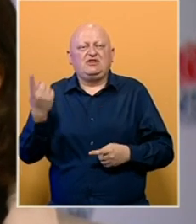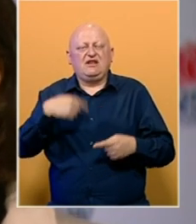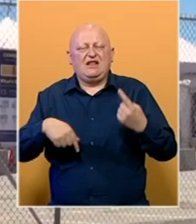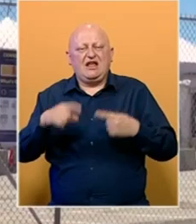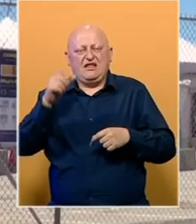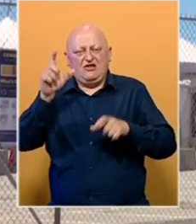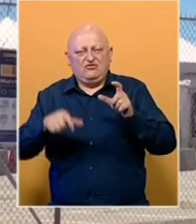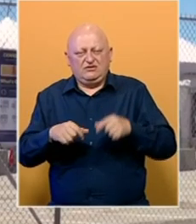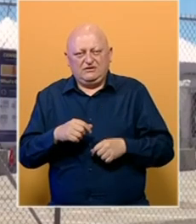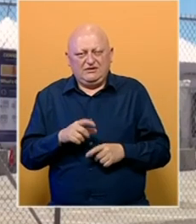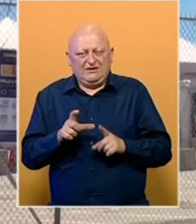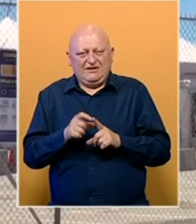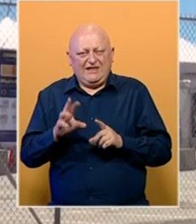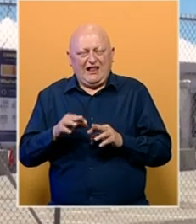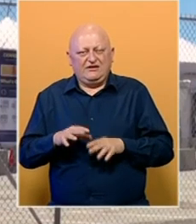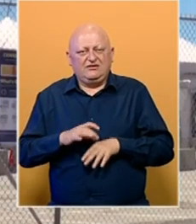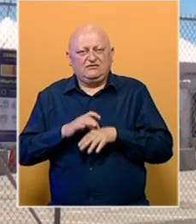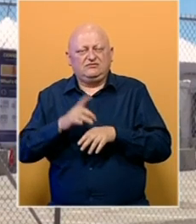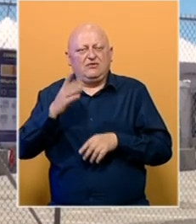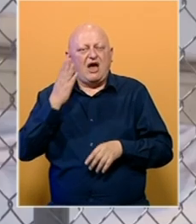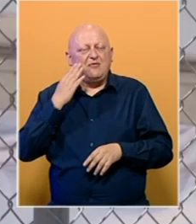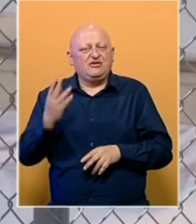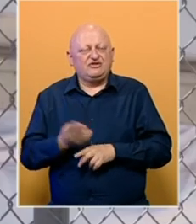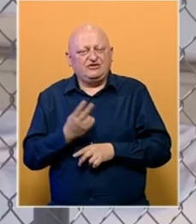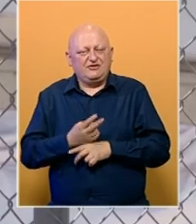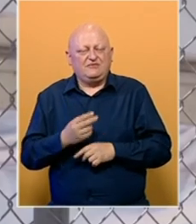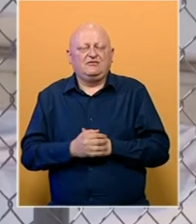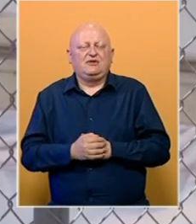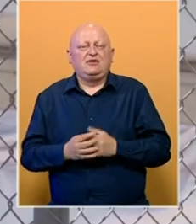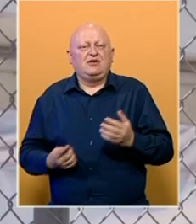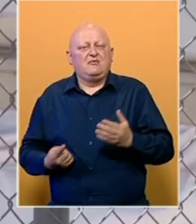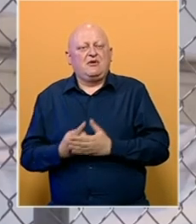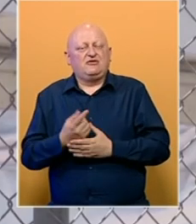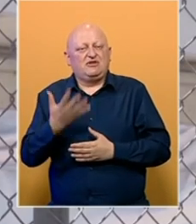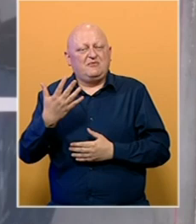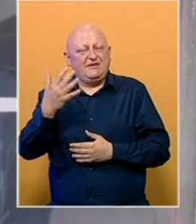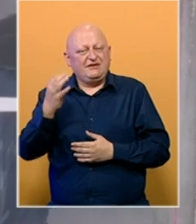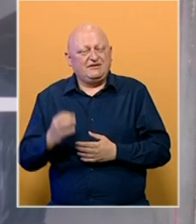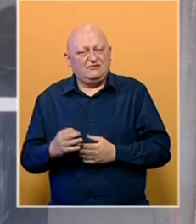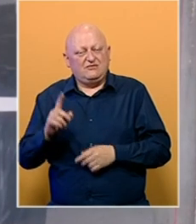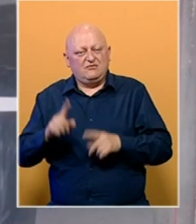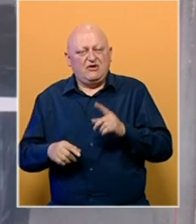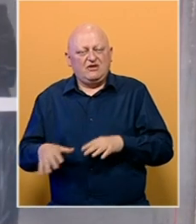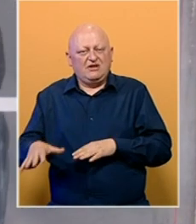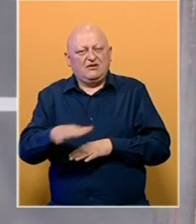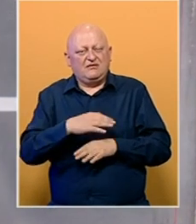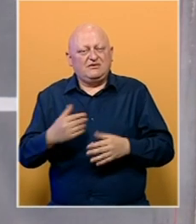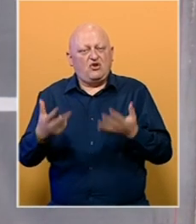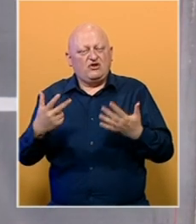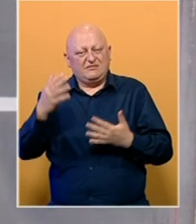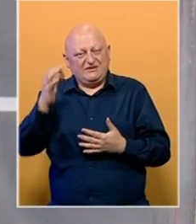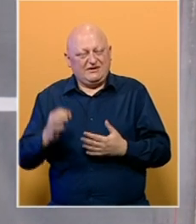ljudi. Delta Soj dominantan je i u Sjedinjenim državama. Premašio je 50 procenata. U nekim dijelovima čak